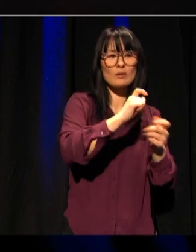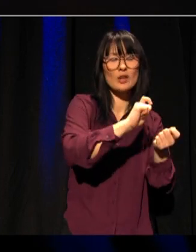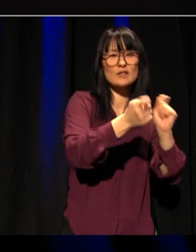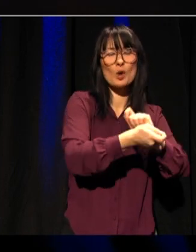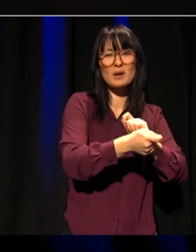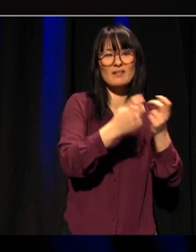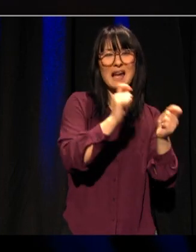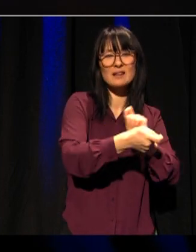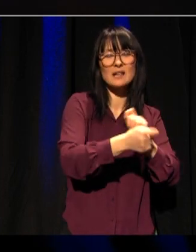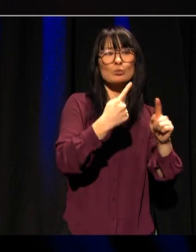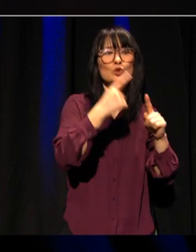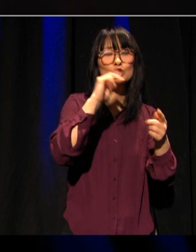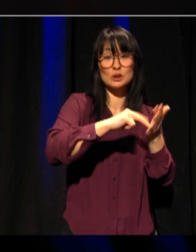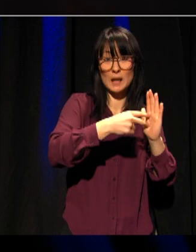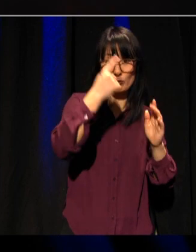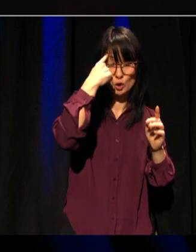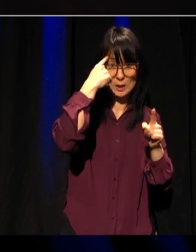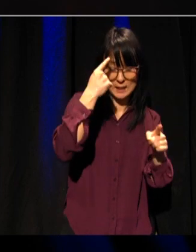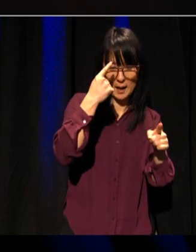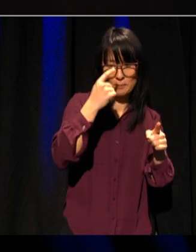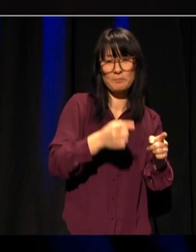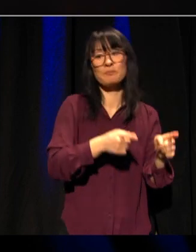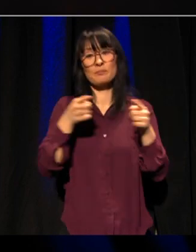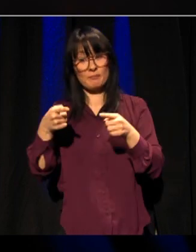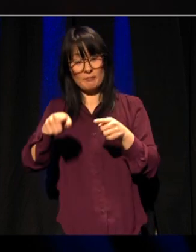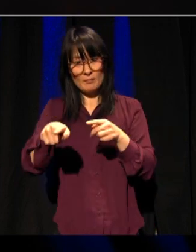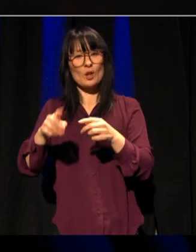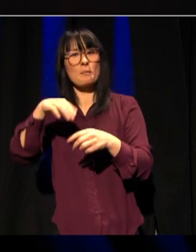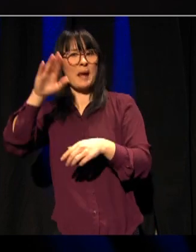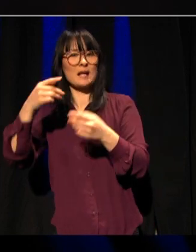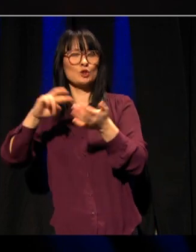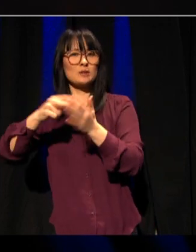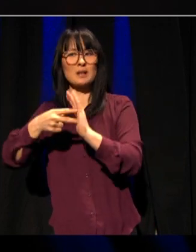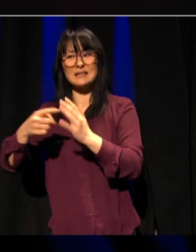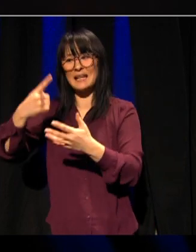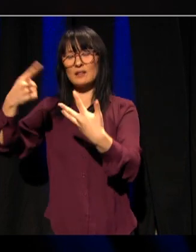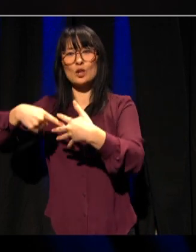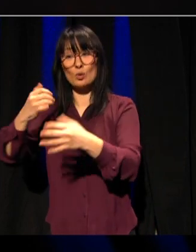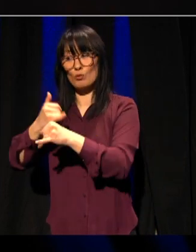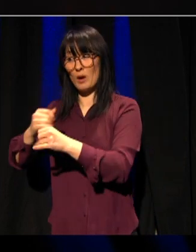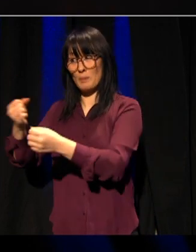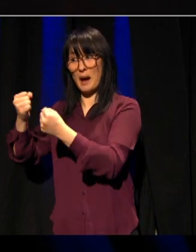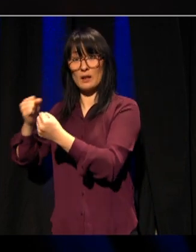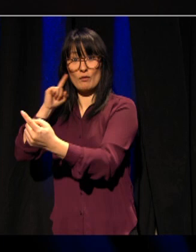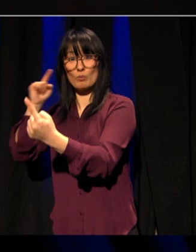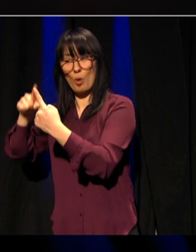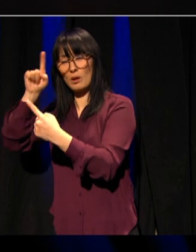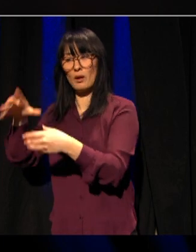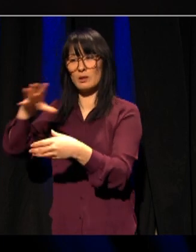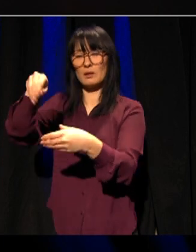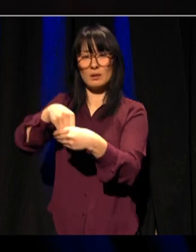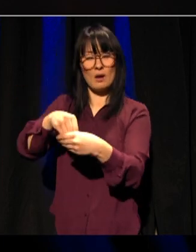systemforståelse. Og en mer systematisk integrasjon av bærekraftsmålene i fagfeltene våre.